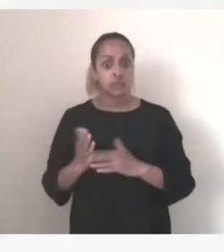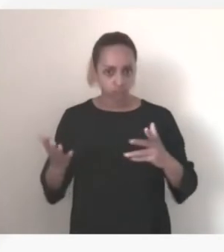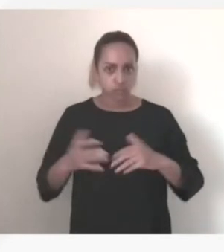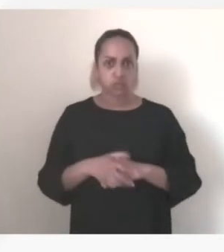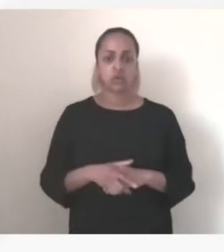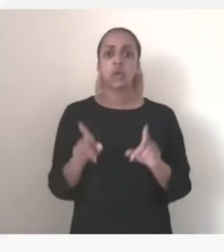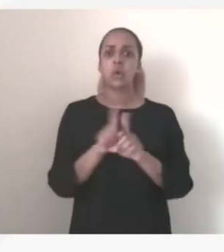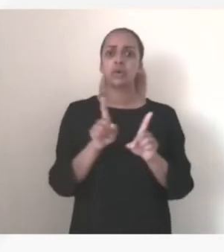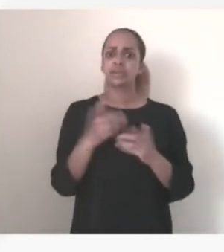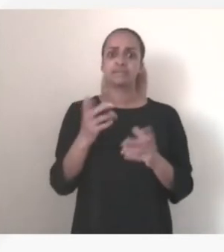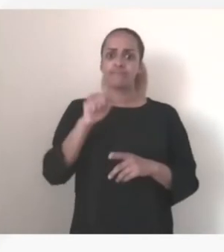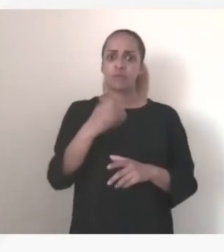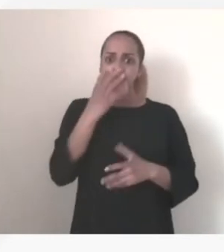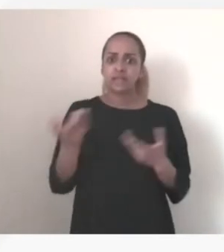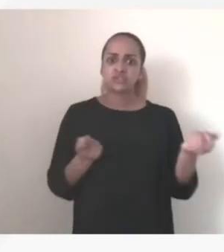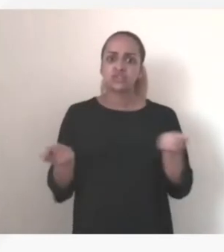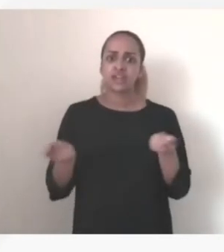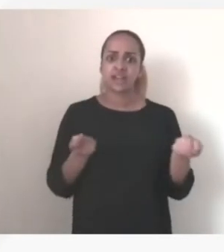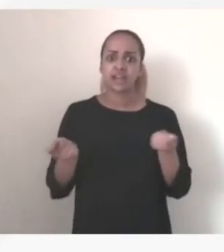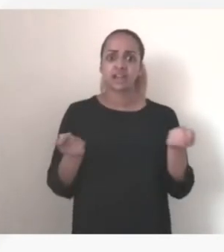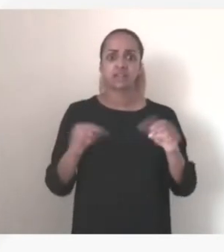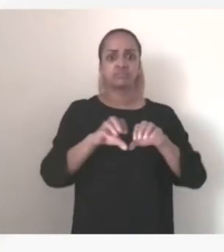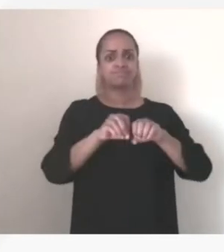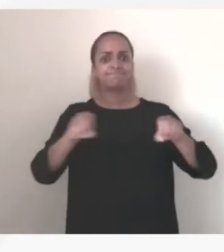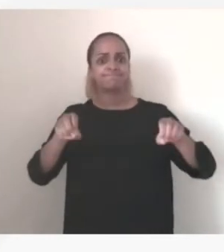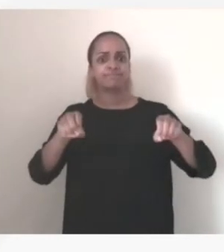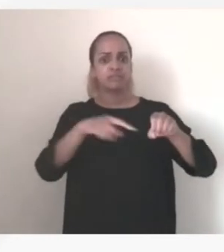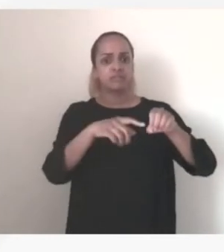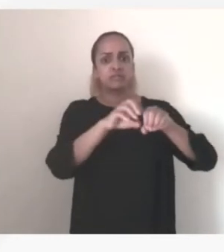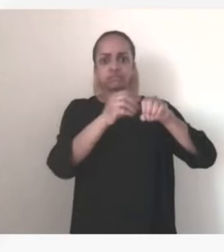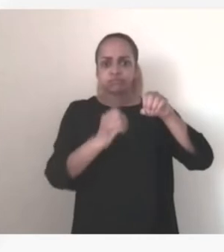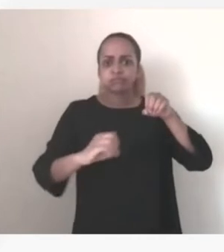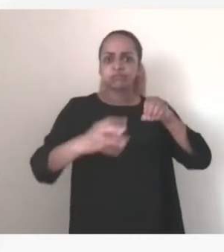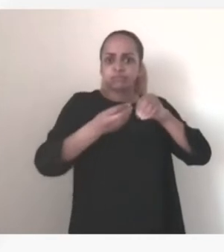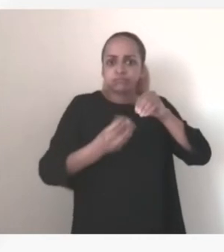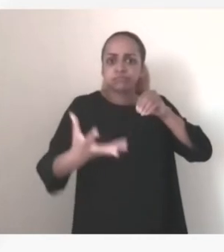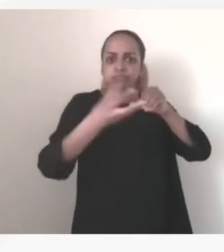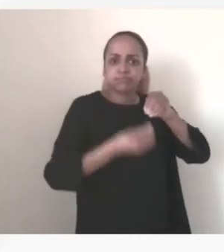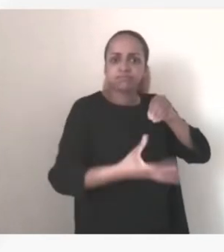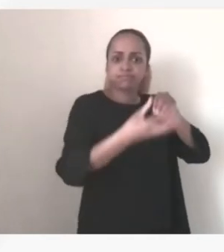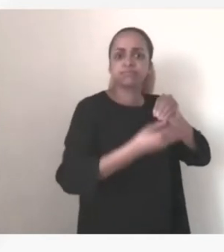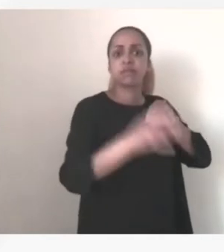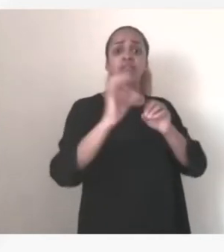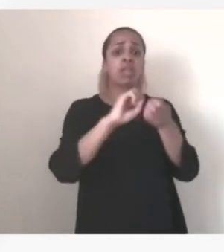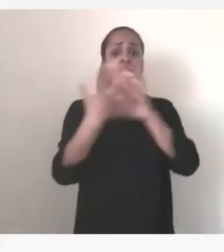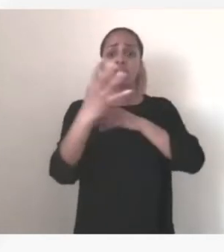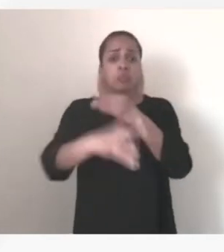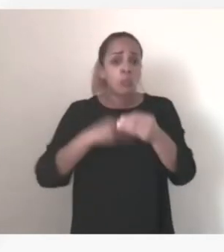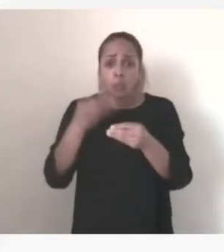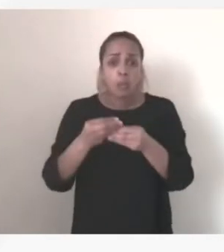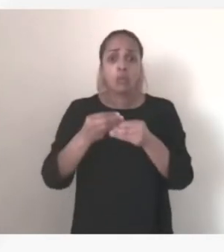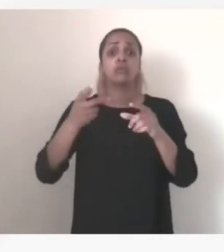des câbles qui nous connectent à l'ensemble de l'Internet mondial, et je pense en particulier aux câbles sous-marins.